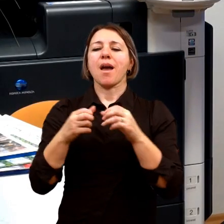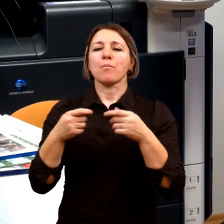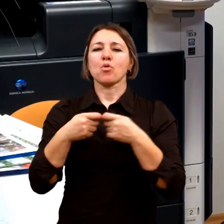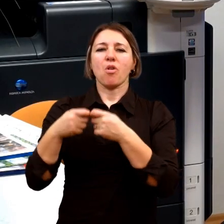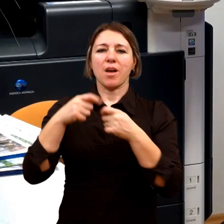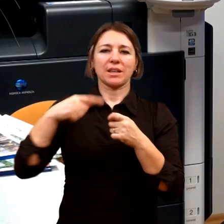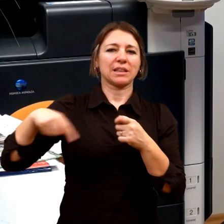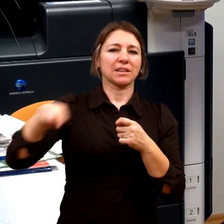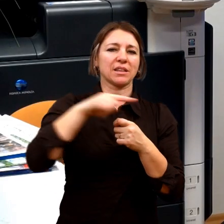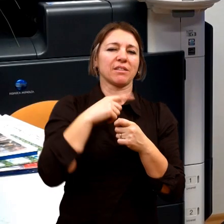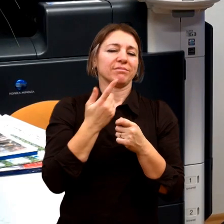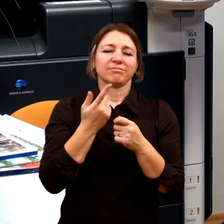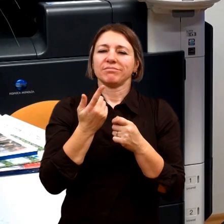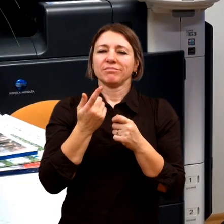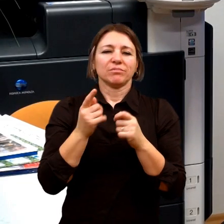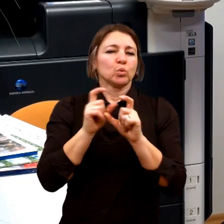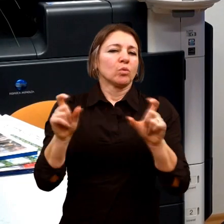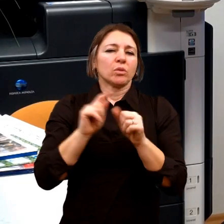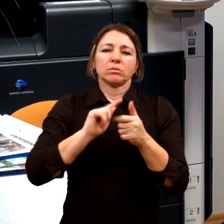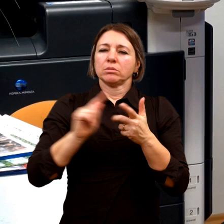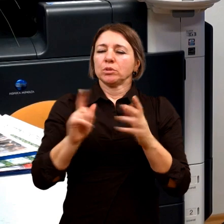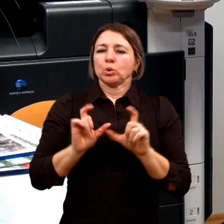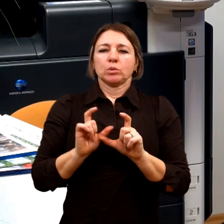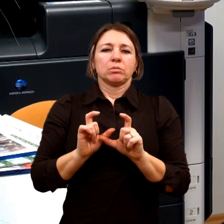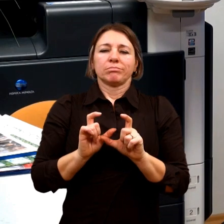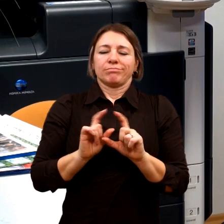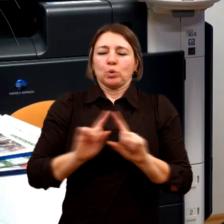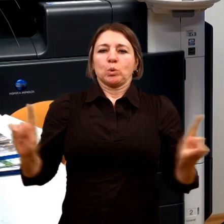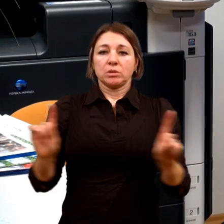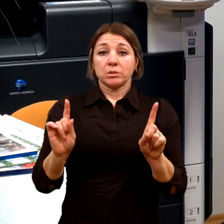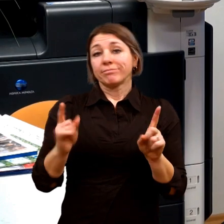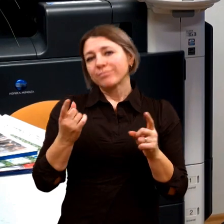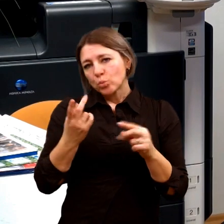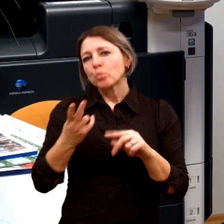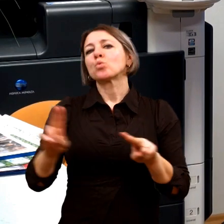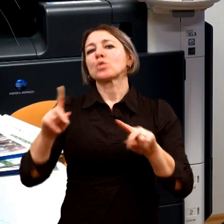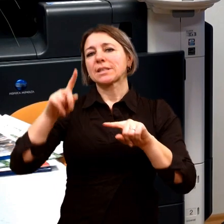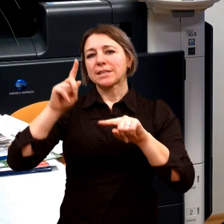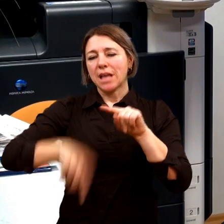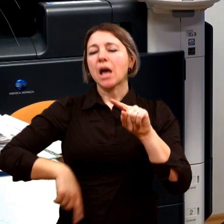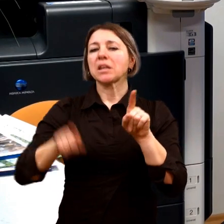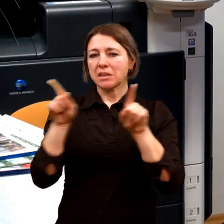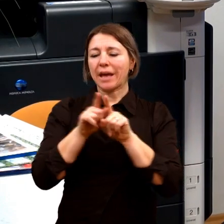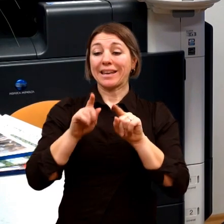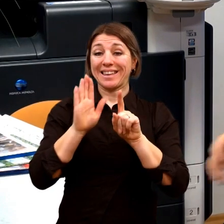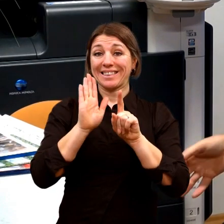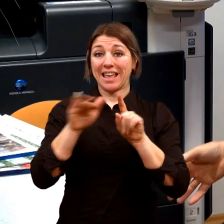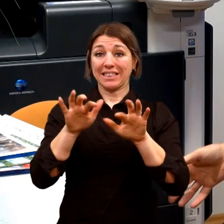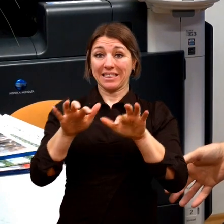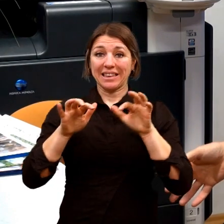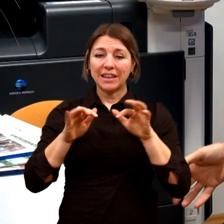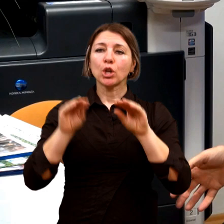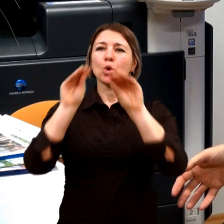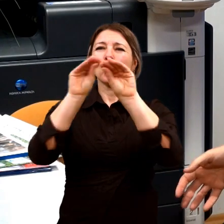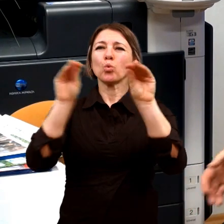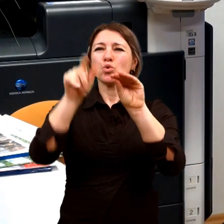je víc. Já nechci říct, že si někdy nemusí sednout dítě s učitelem, protože to je až